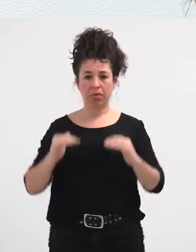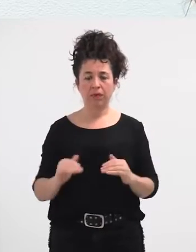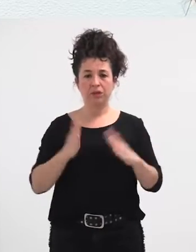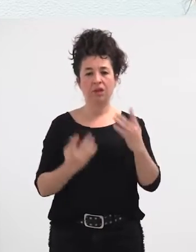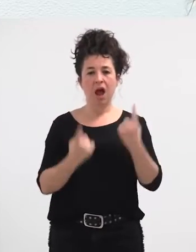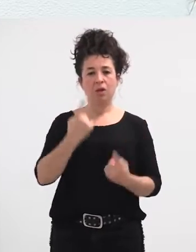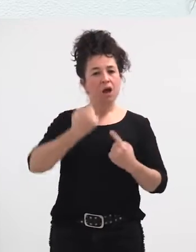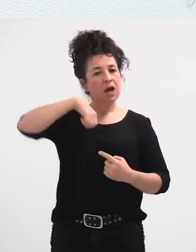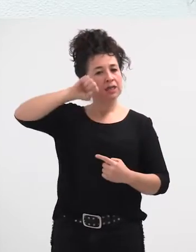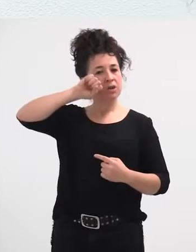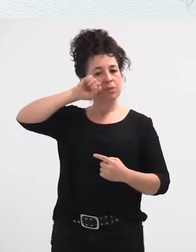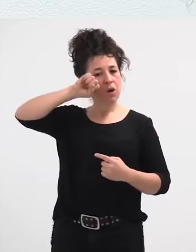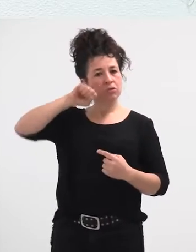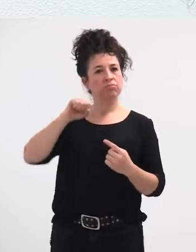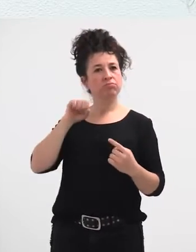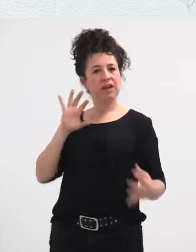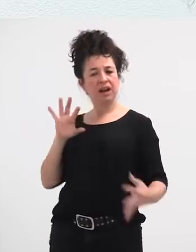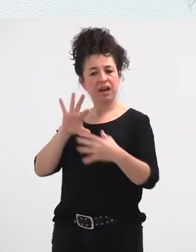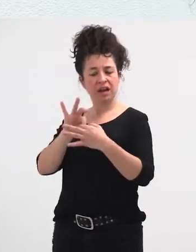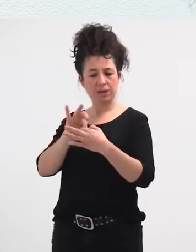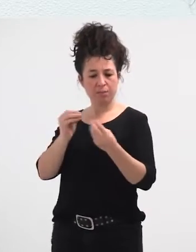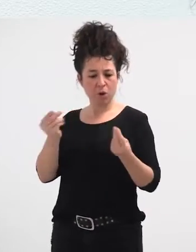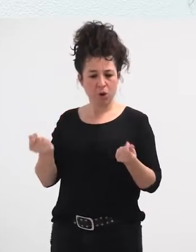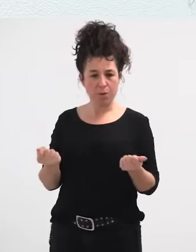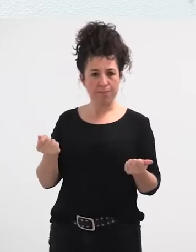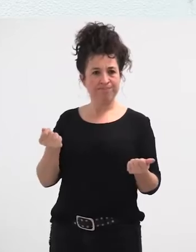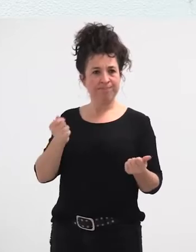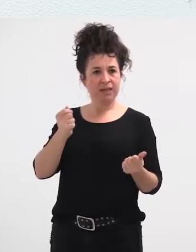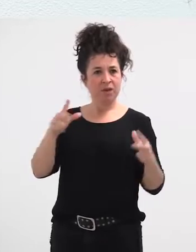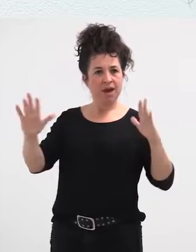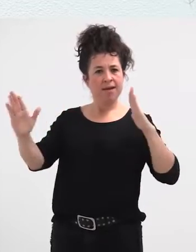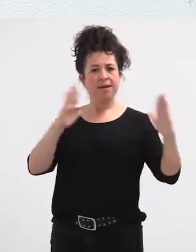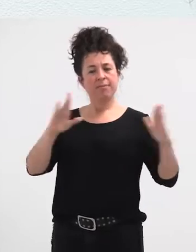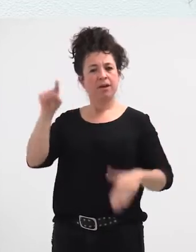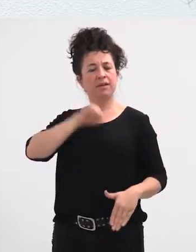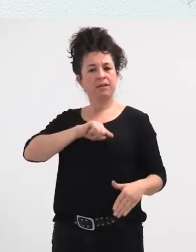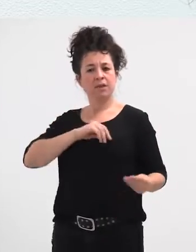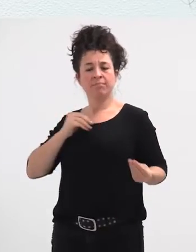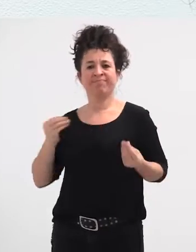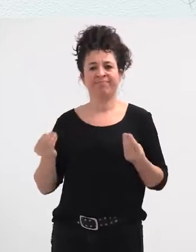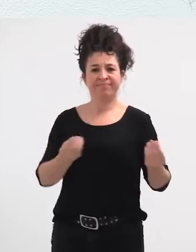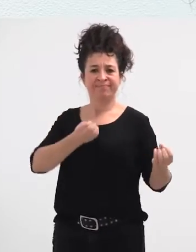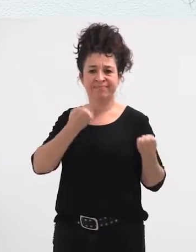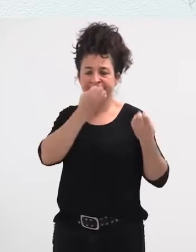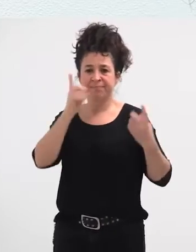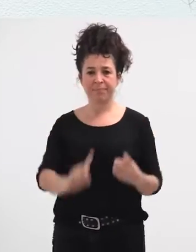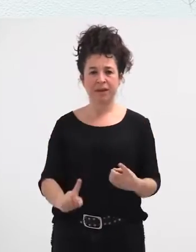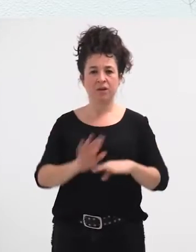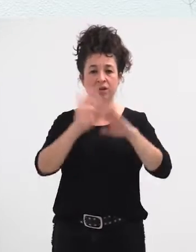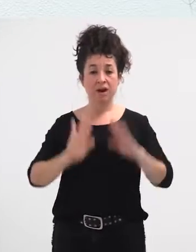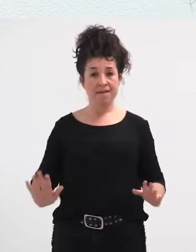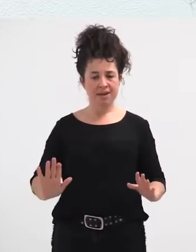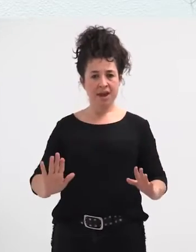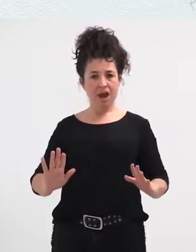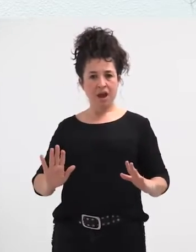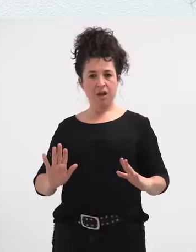da, ba, alako desasos egu garaibotean sartzen direla bi herriak, eta jotzen dutela alardea orain dikere